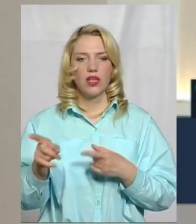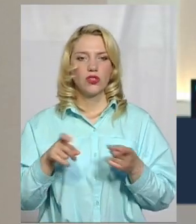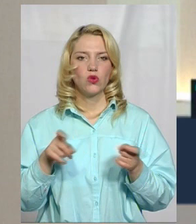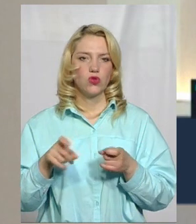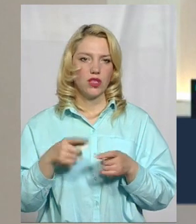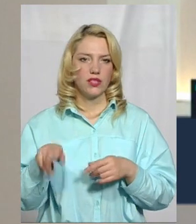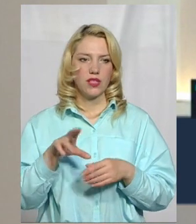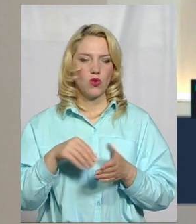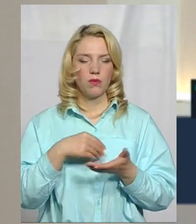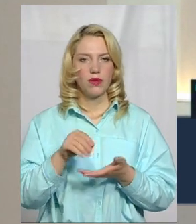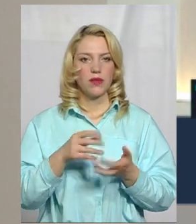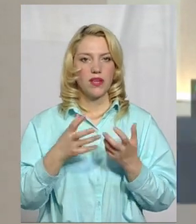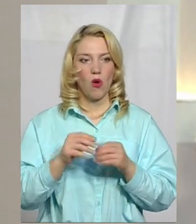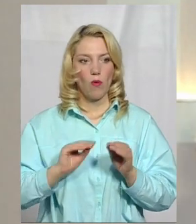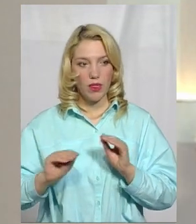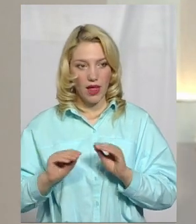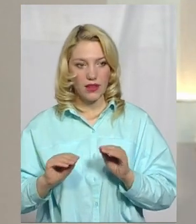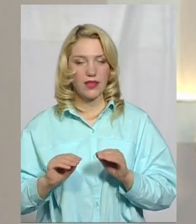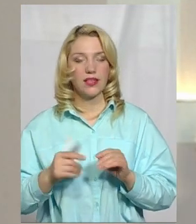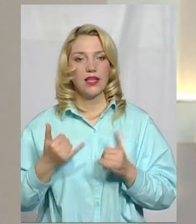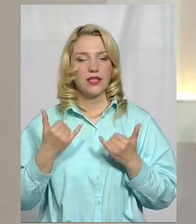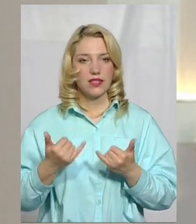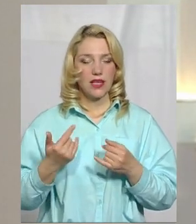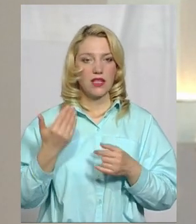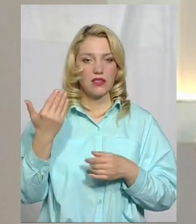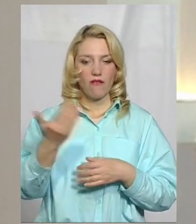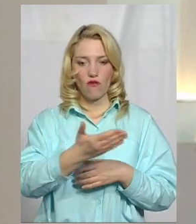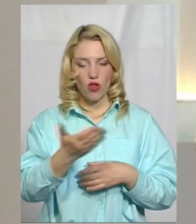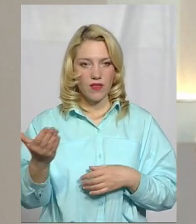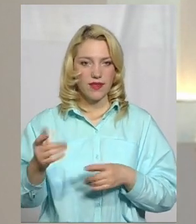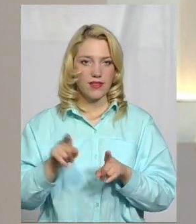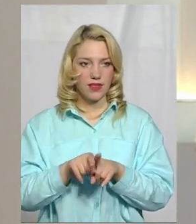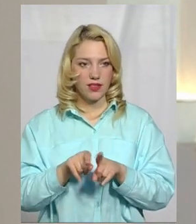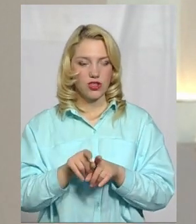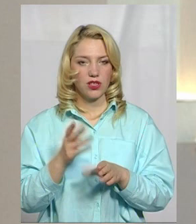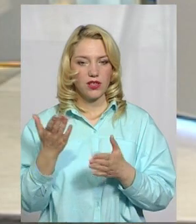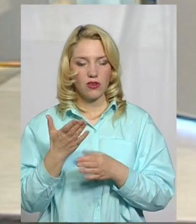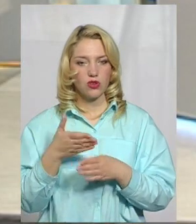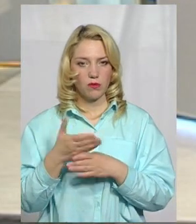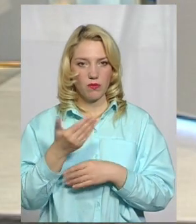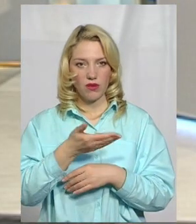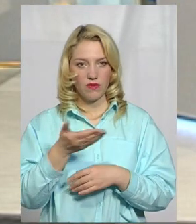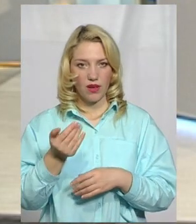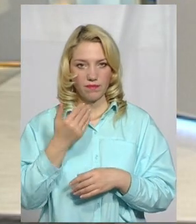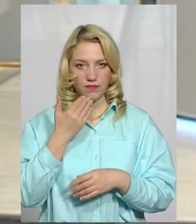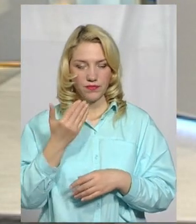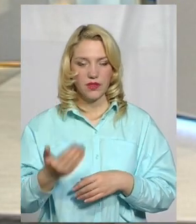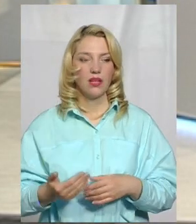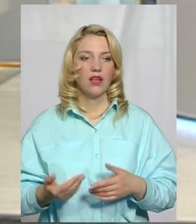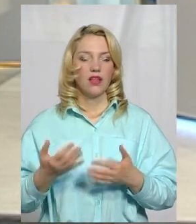придбання обладнання. І зараз вони теж якось вам допомагають? Так, у нас є